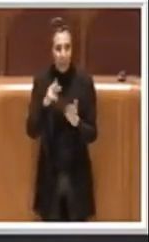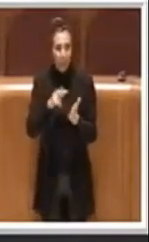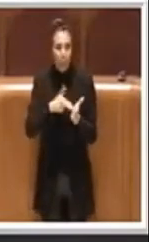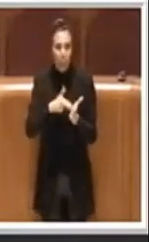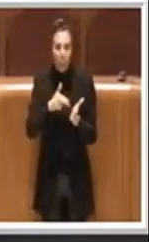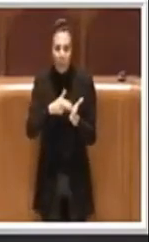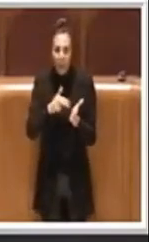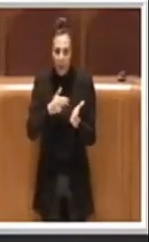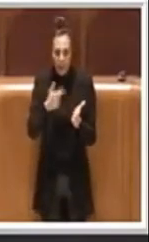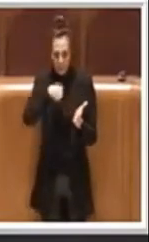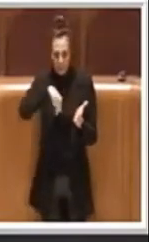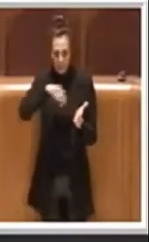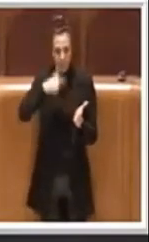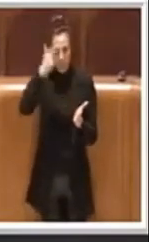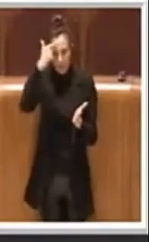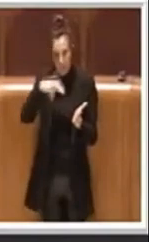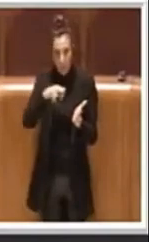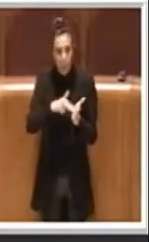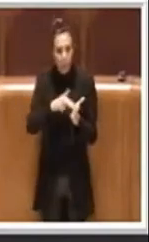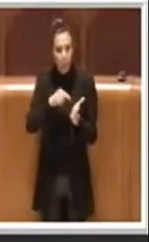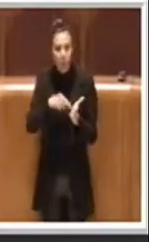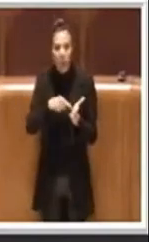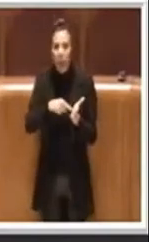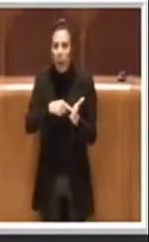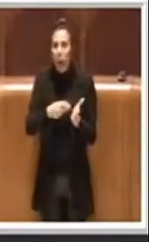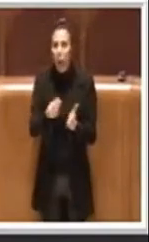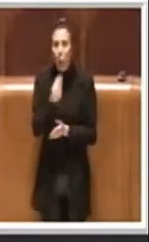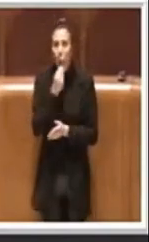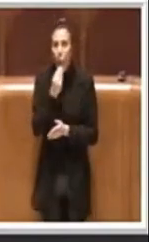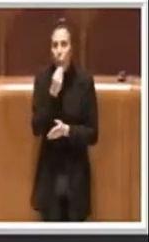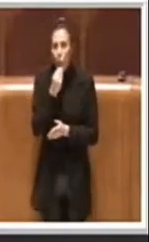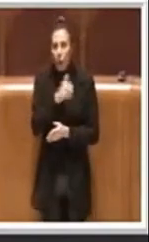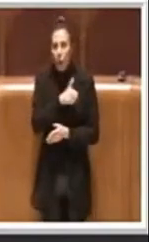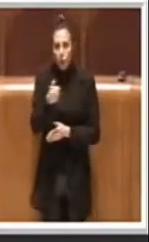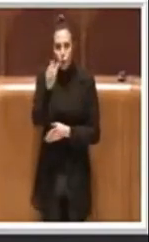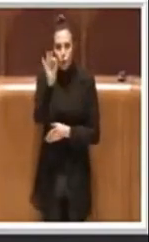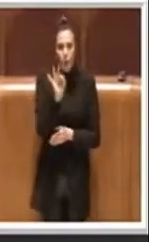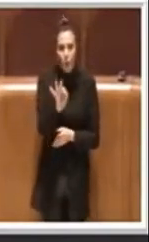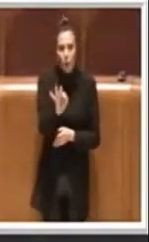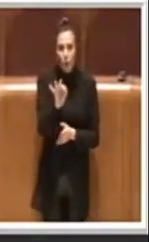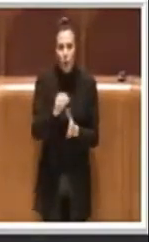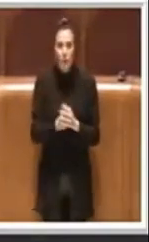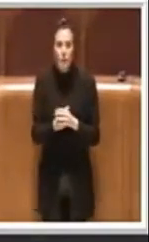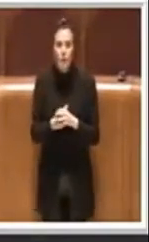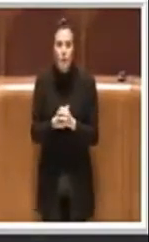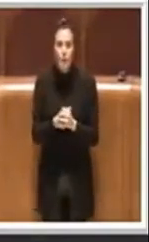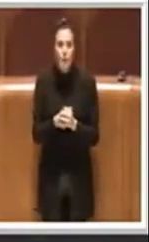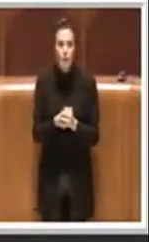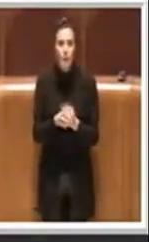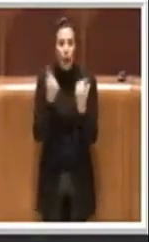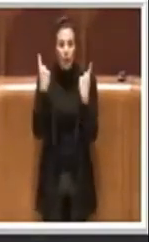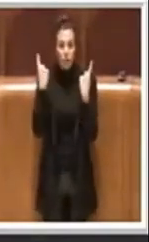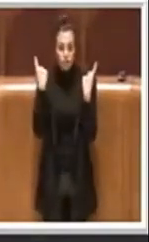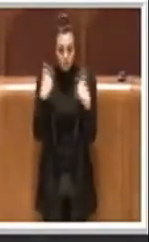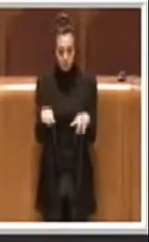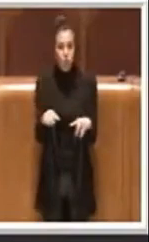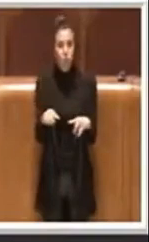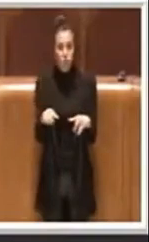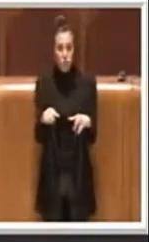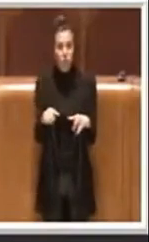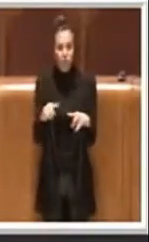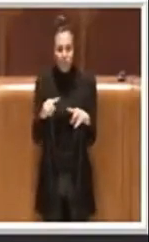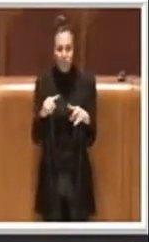Miele, che come sappiamo è un'alimentazione sana e nutriente. Perciò il tutto ovviamente per creare